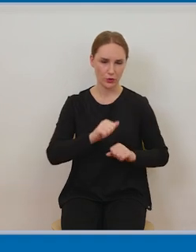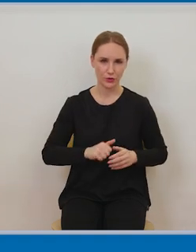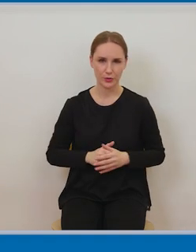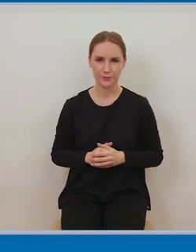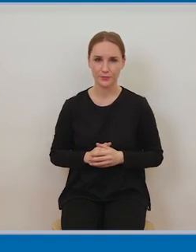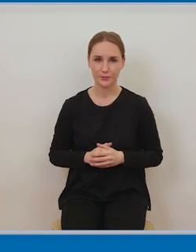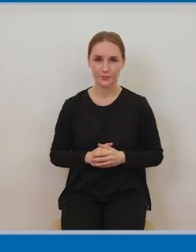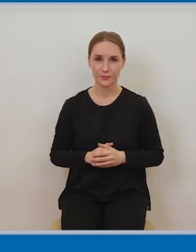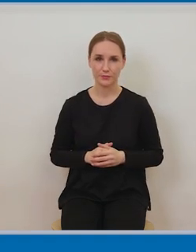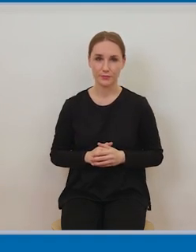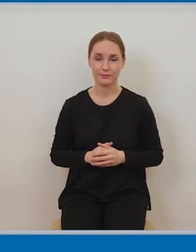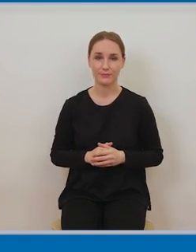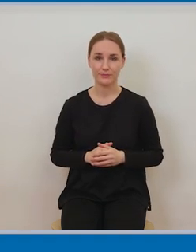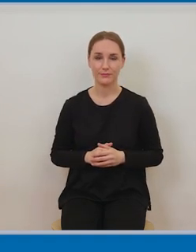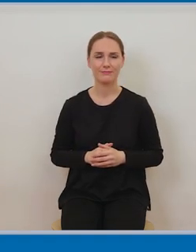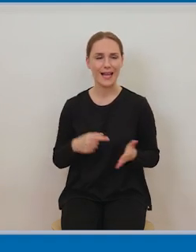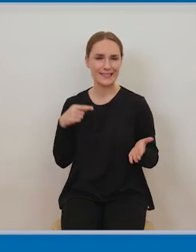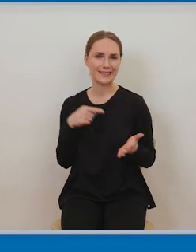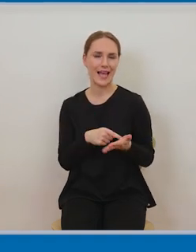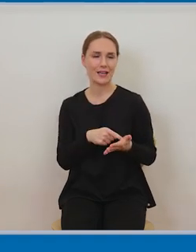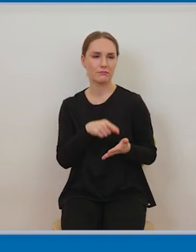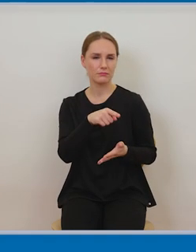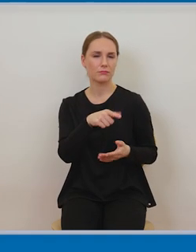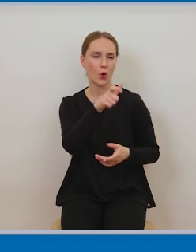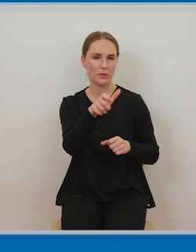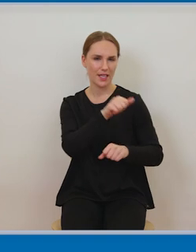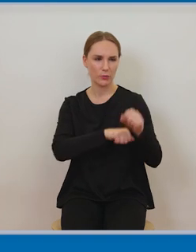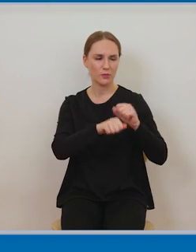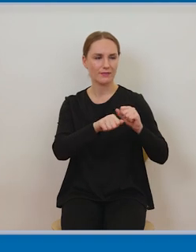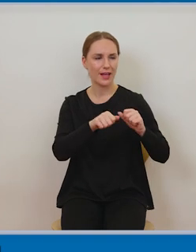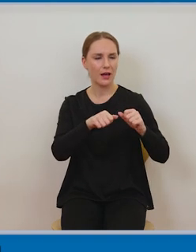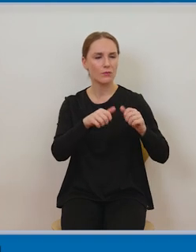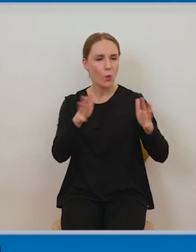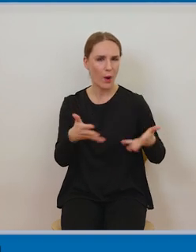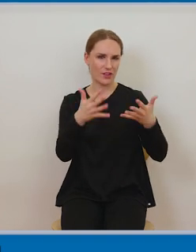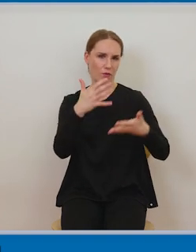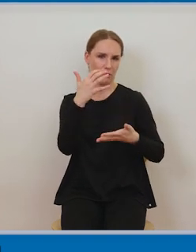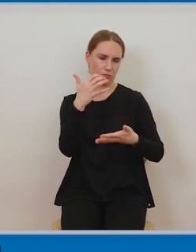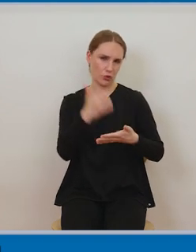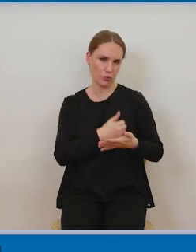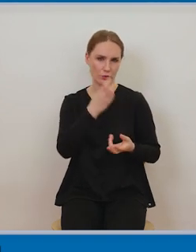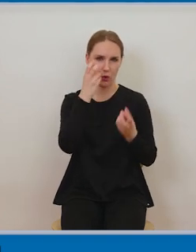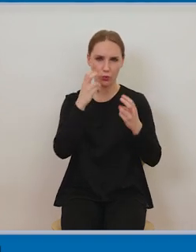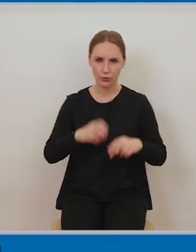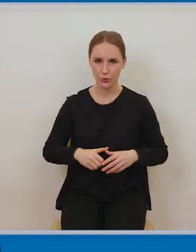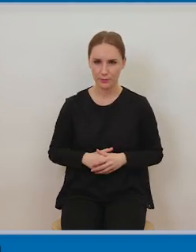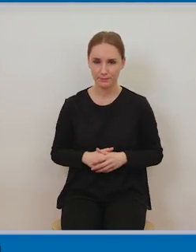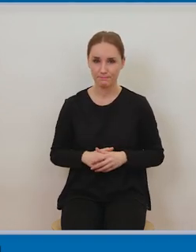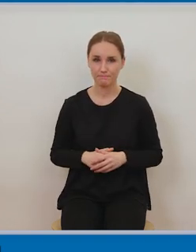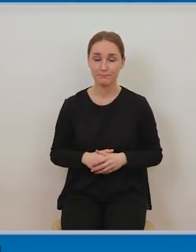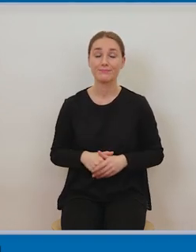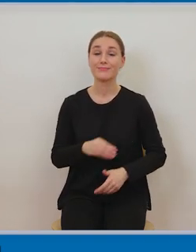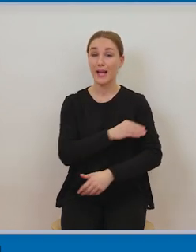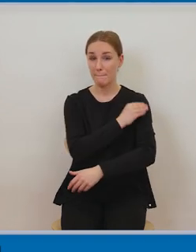studentami, którzy posiadają pewnego rodzaju niepełnosprawności. kolejną formą dozwolonego użytku, taką,